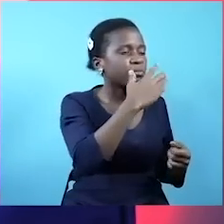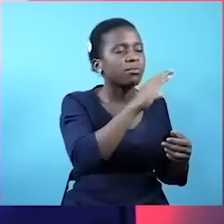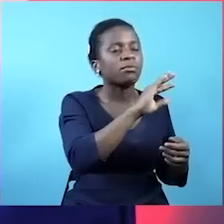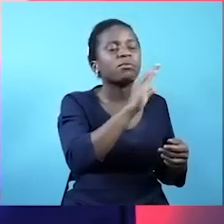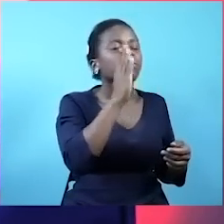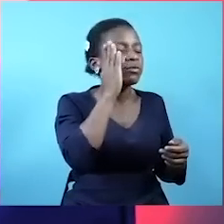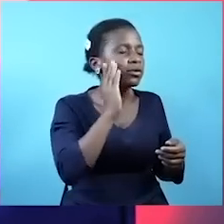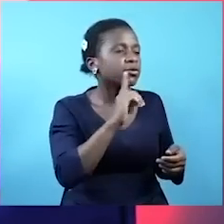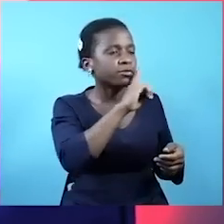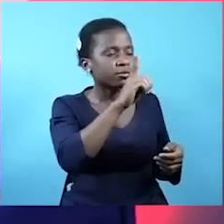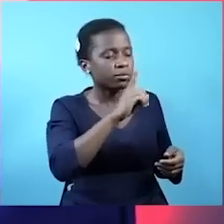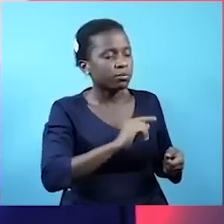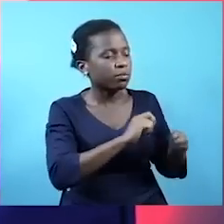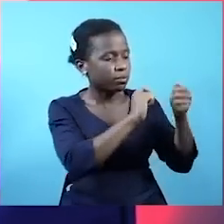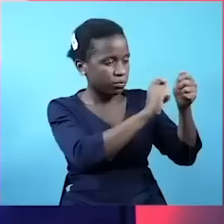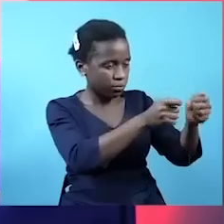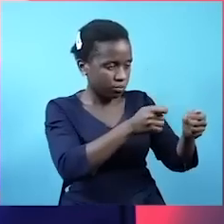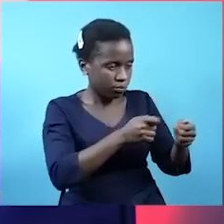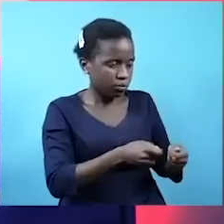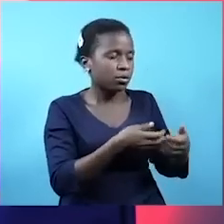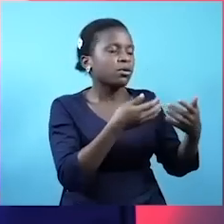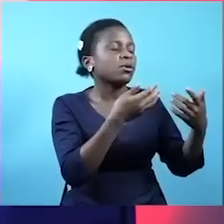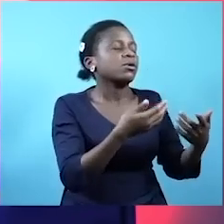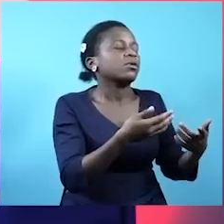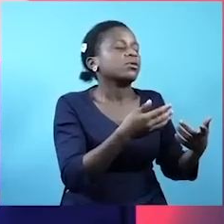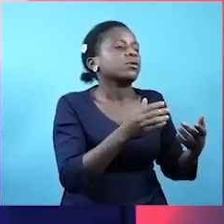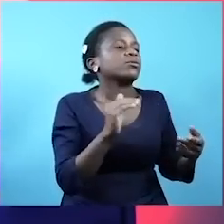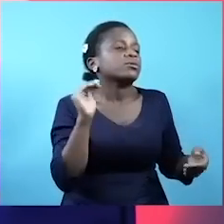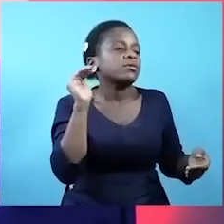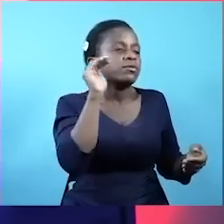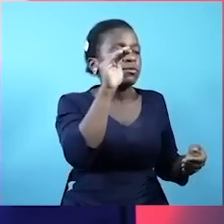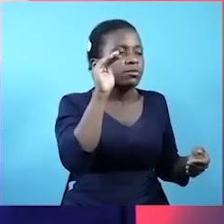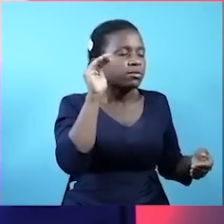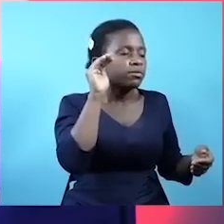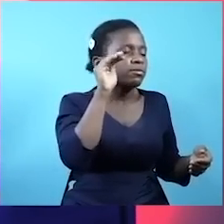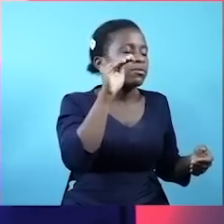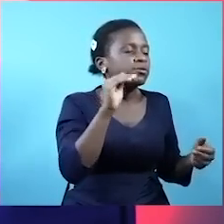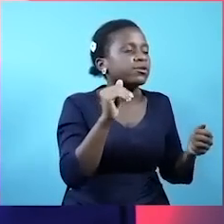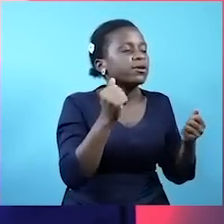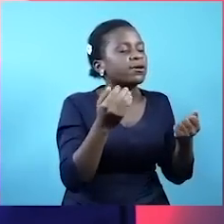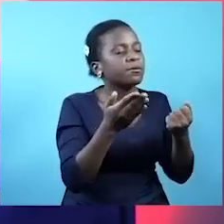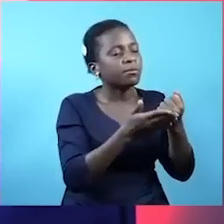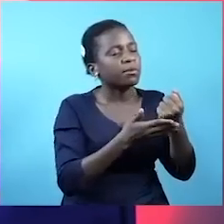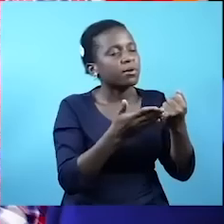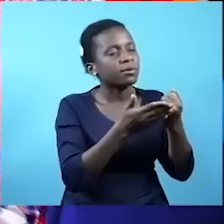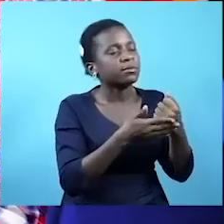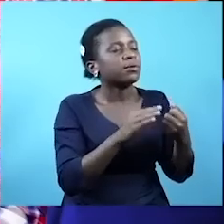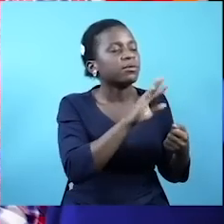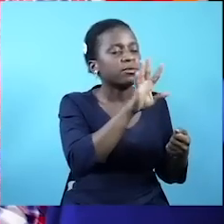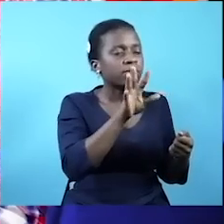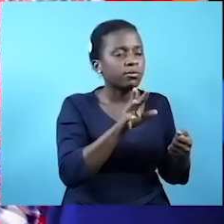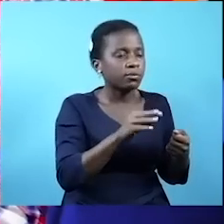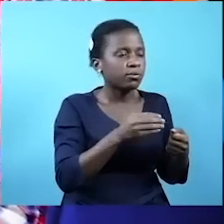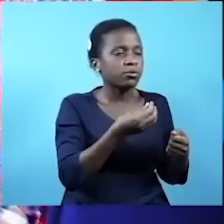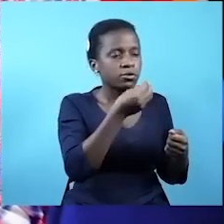Tanzania watakuwa kwenye kirimo. Na tuta eksporti sisi kwenye inchi zauraya. Na duniani huko chakura